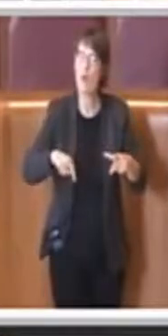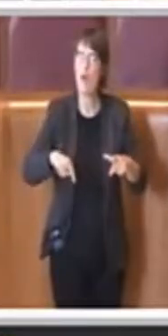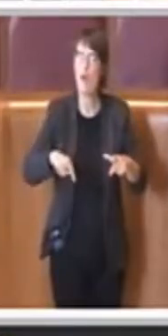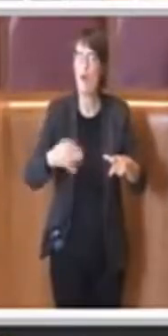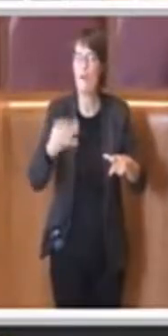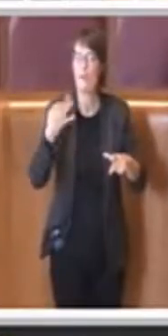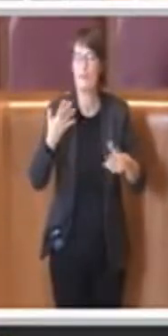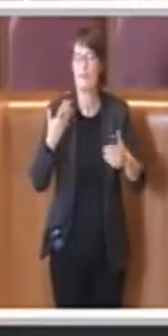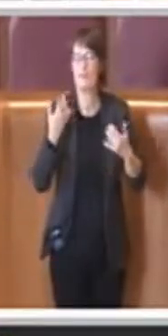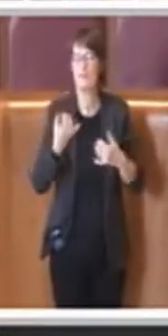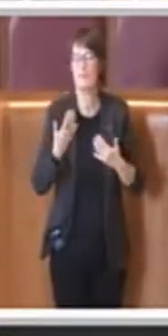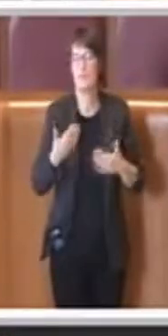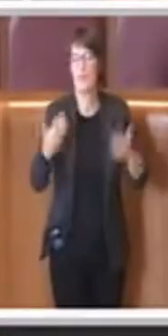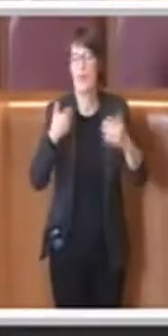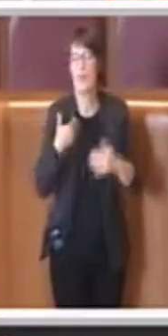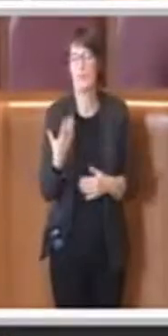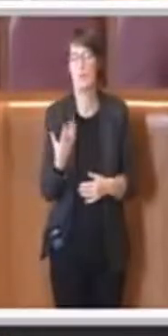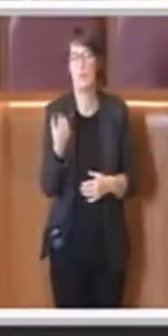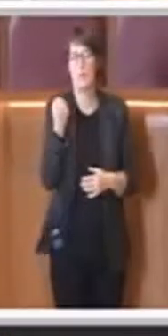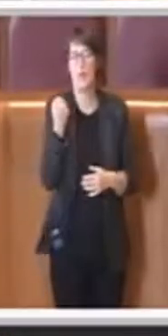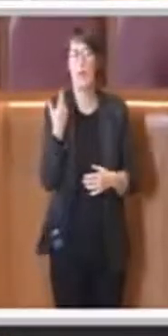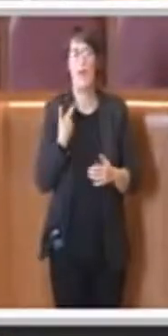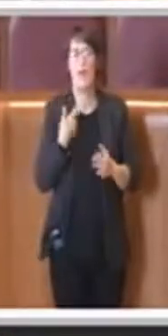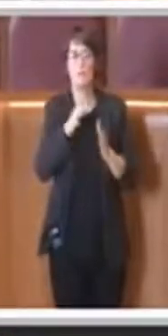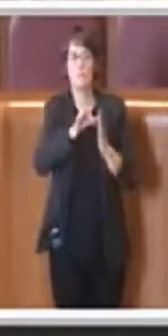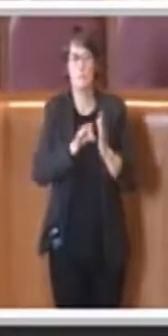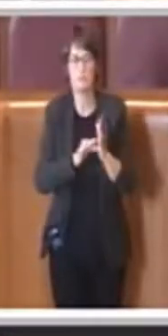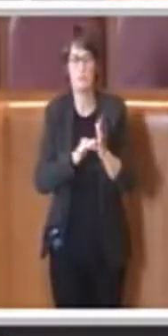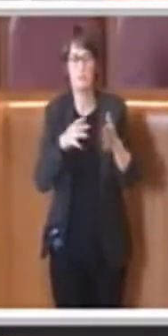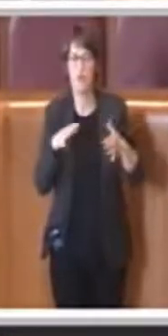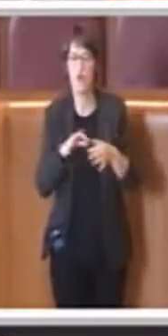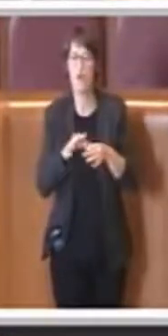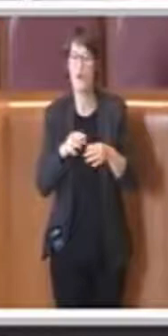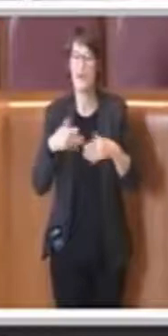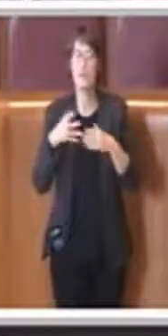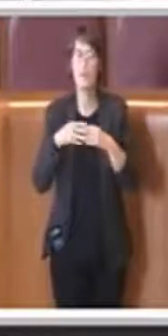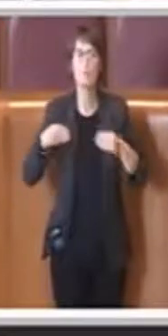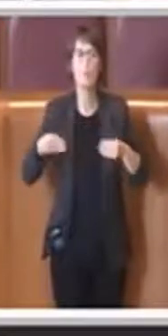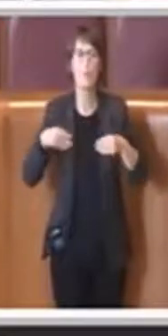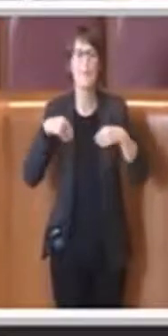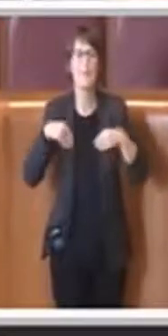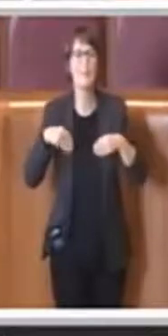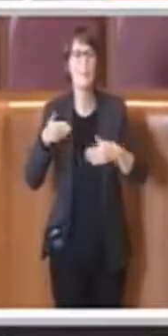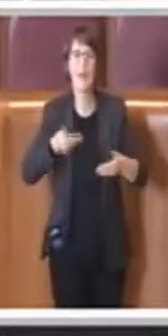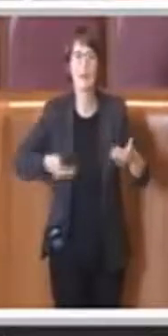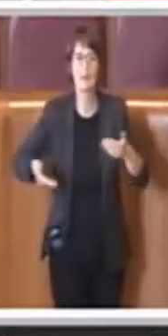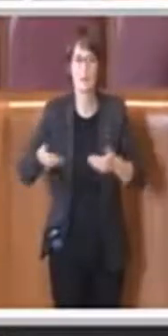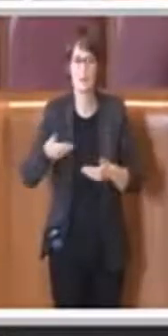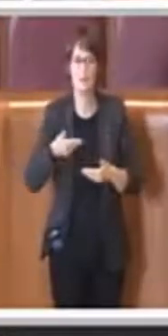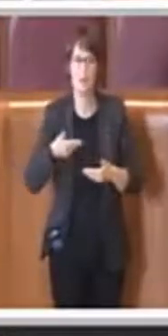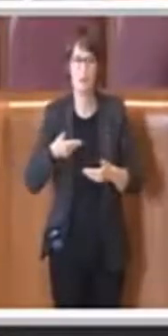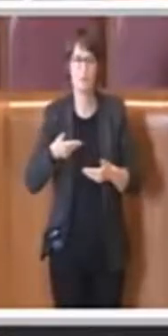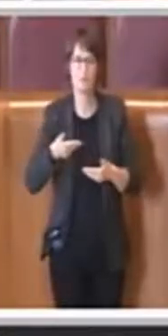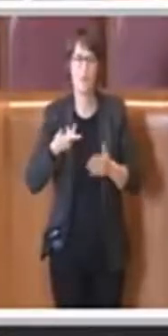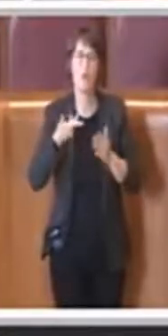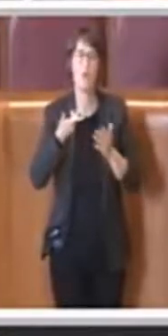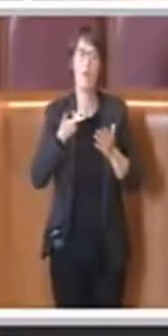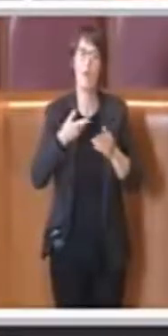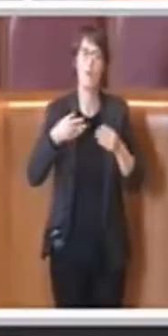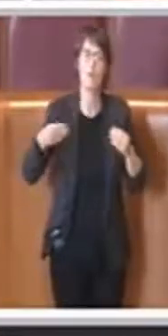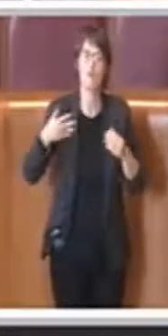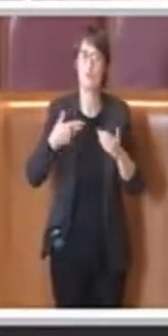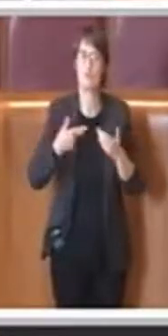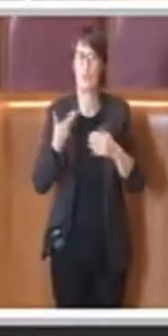partecipazione certamente più preciso, più aggiornato che comunque consente di essere anche